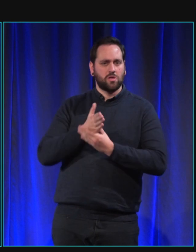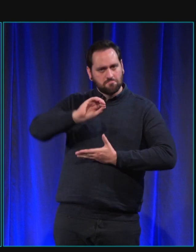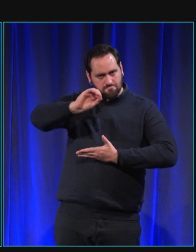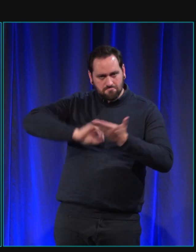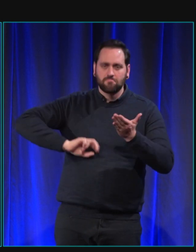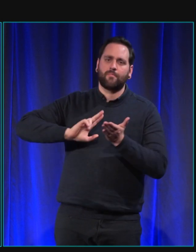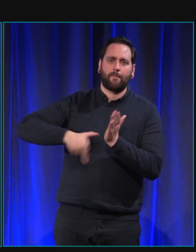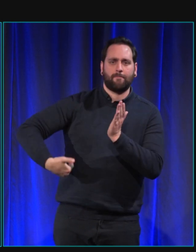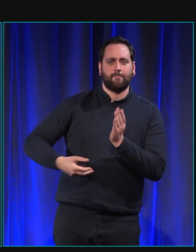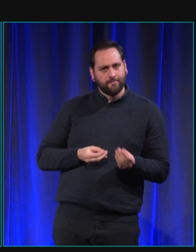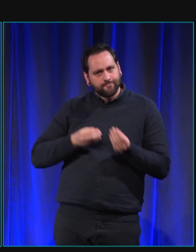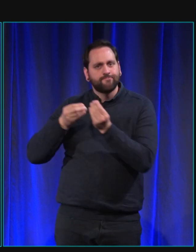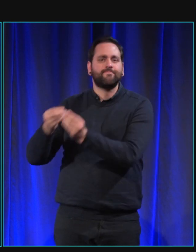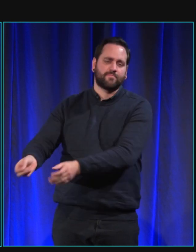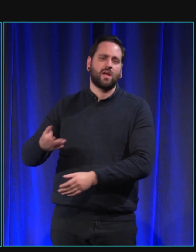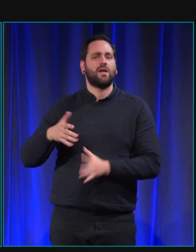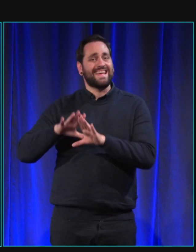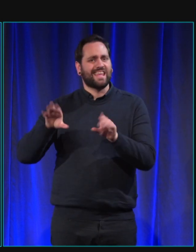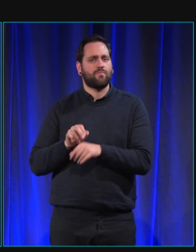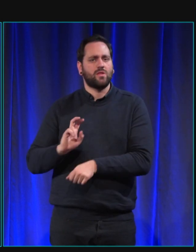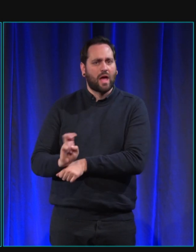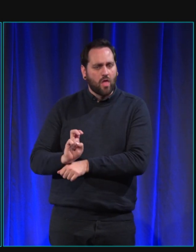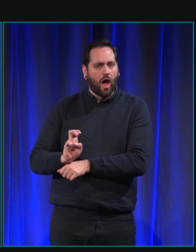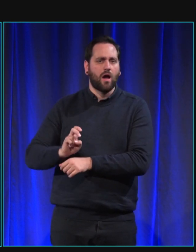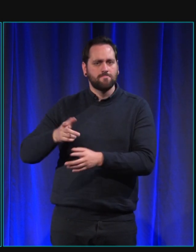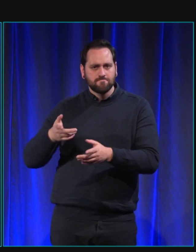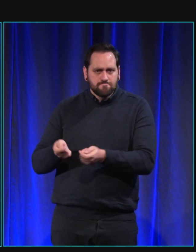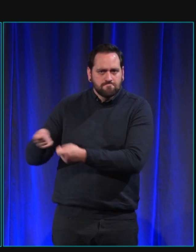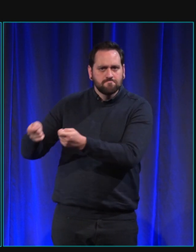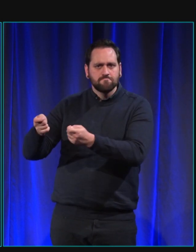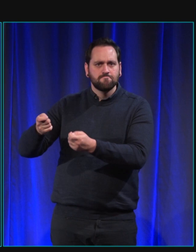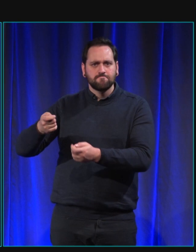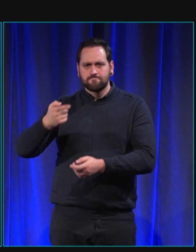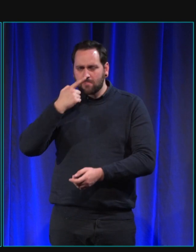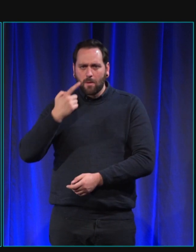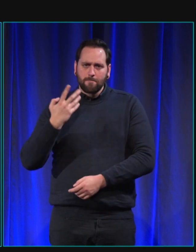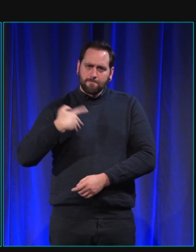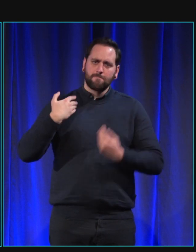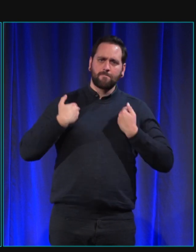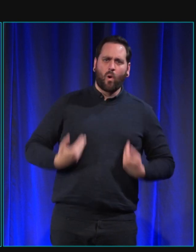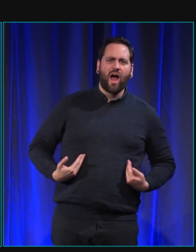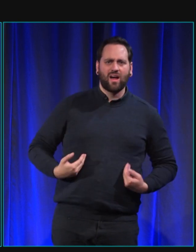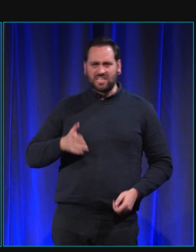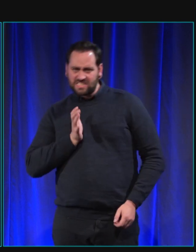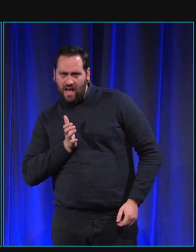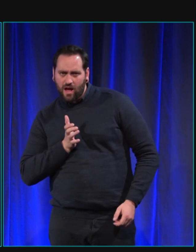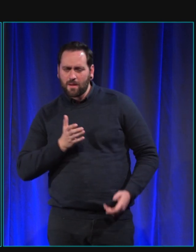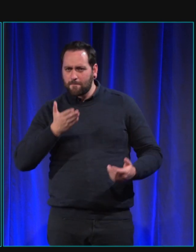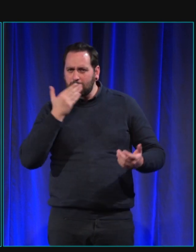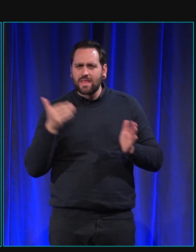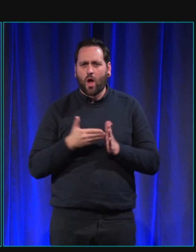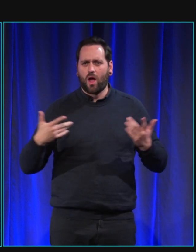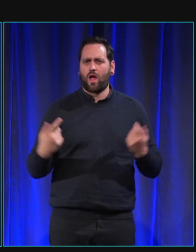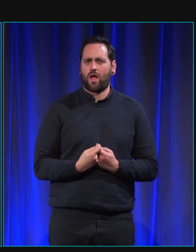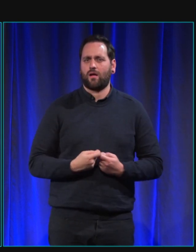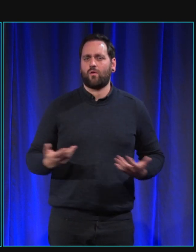'éducateurs après a essayé de trouver le chien qui me correspondait aussi le mieux parce qu'effectivement, pour que ça fonctionne bien le binôme, il faut